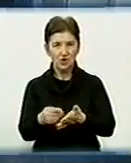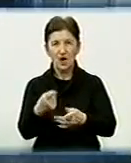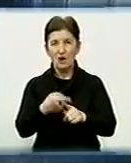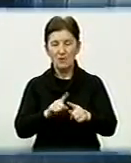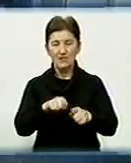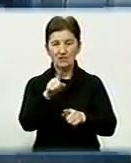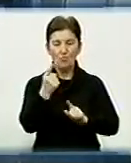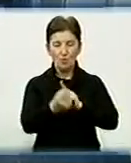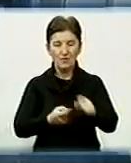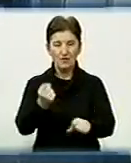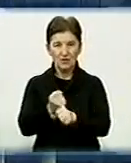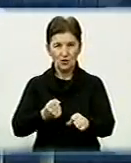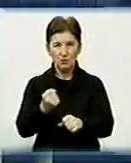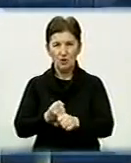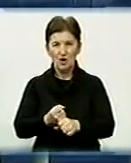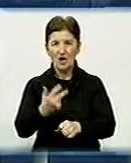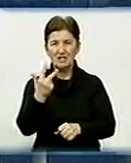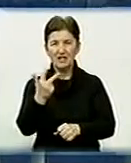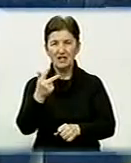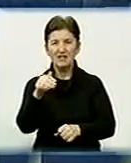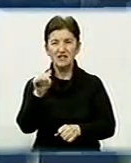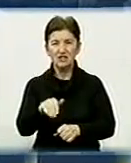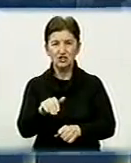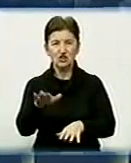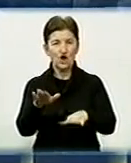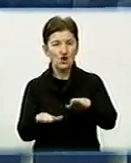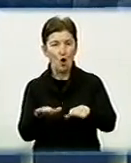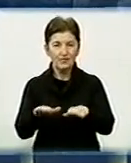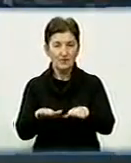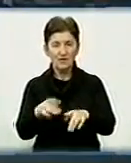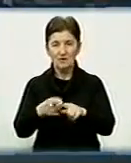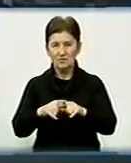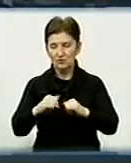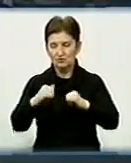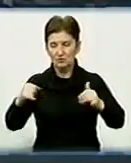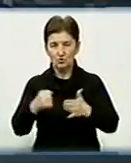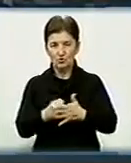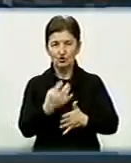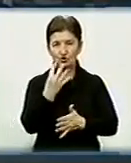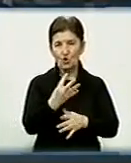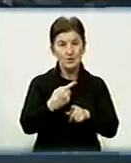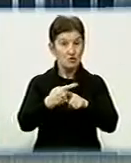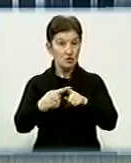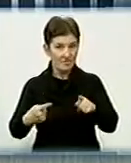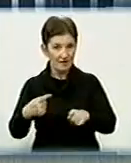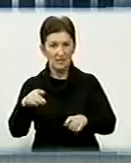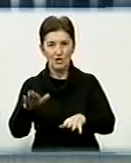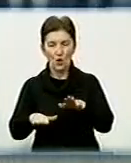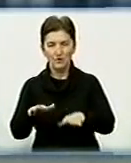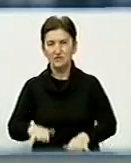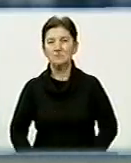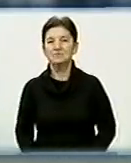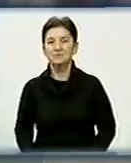переробляло 3 тисячі тонн буряку на добу. Після реконструкції його потужність зросте до 4,5 тонн. Ігор Токар, Микола Головко, День за днем.